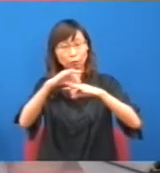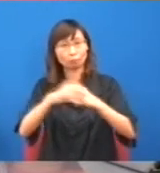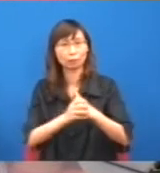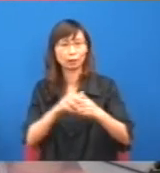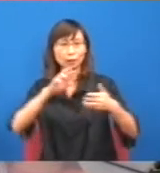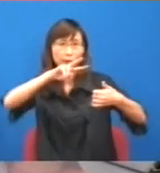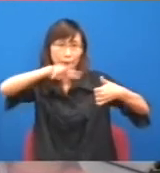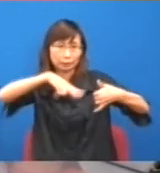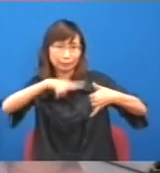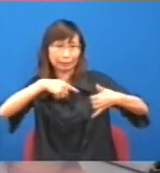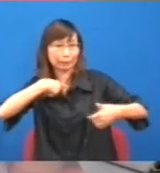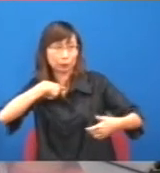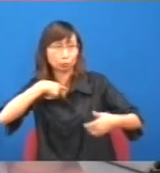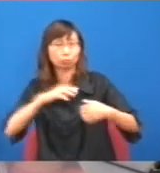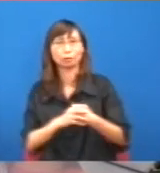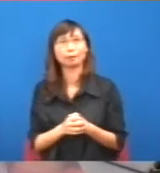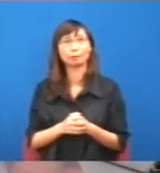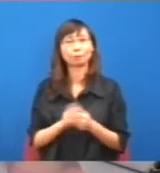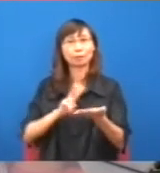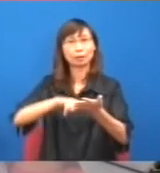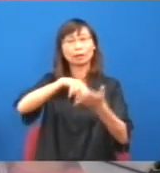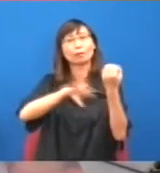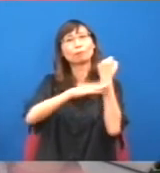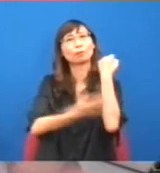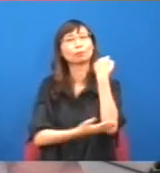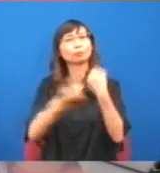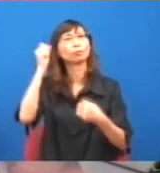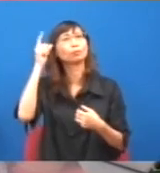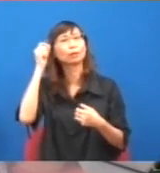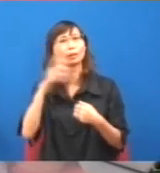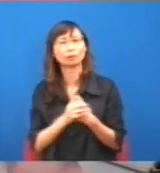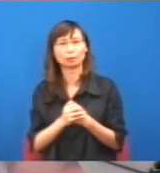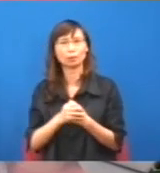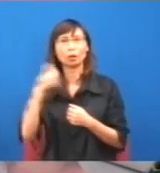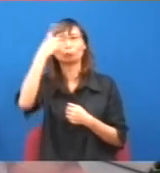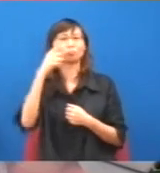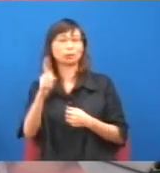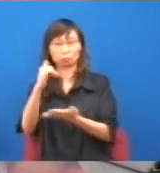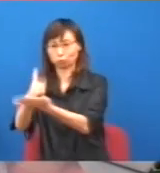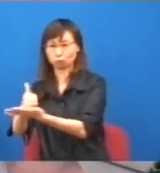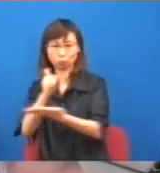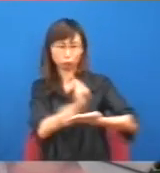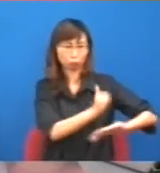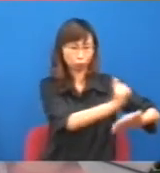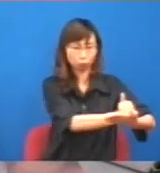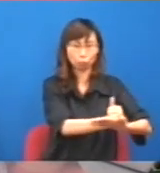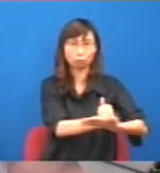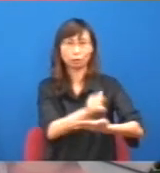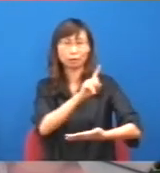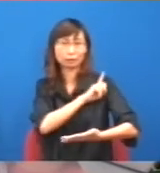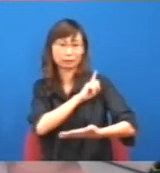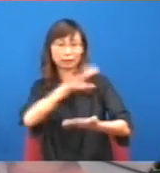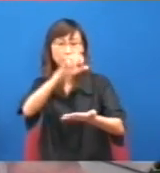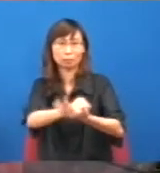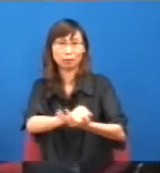你想想立法會有幾混帳,立法會這幾天的新聞就是,誰坐在哪裏,誰坐在誰坐在裏,誰坐在哪裏,誰坐在哪